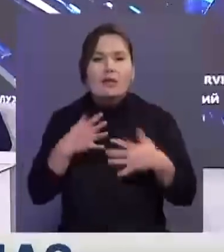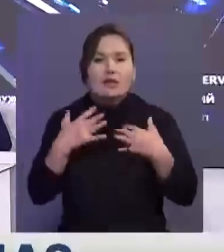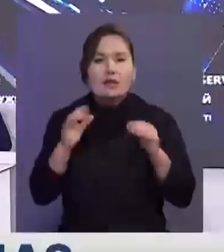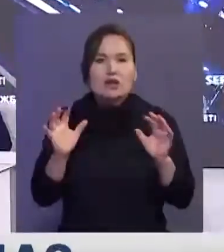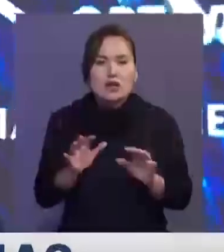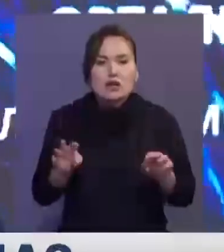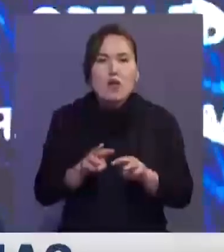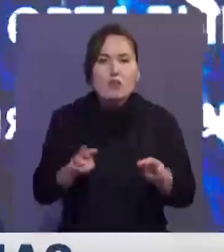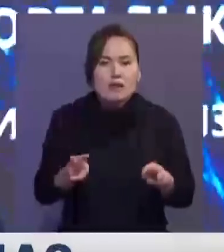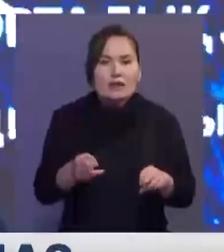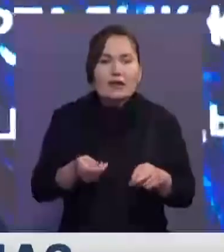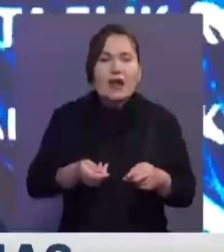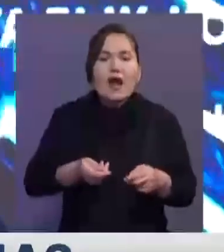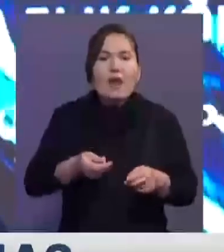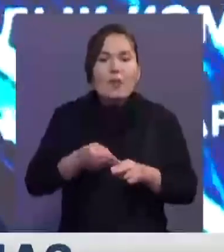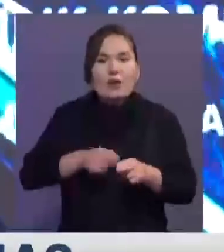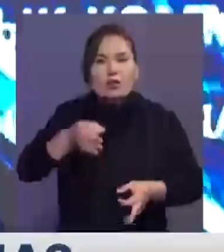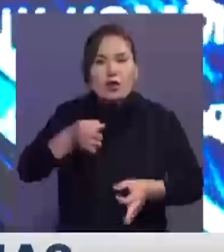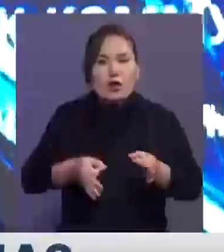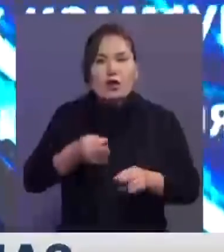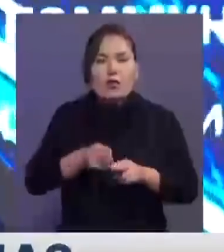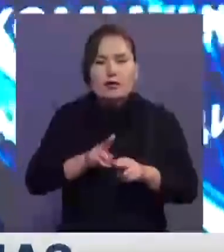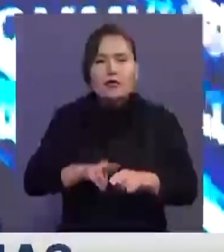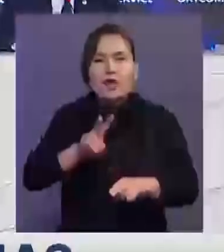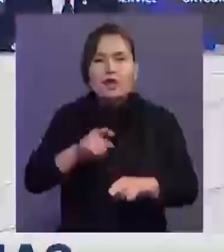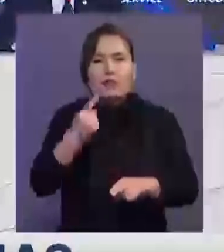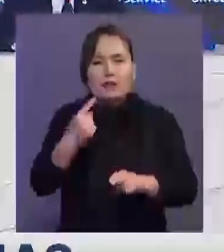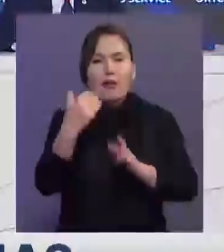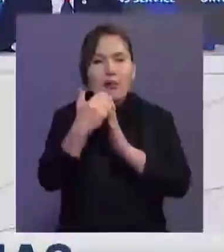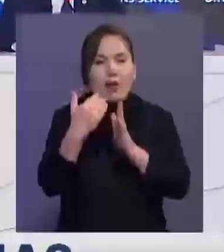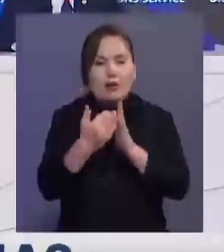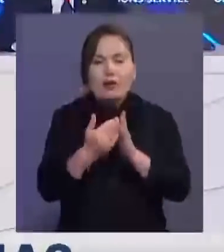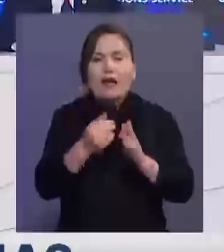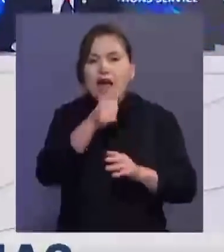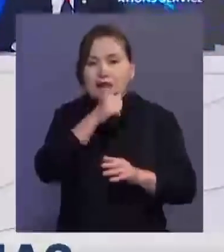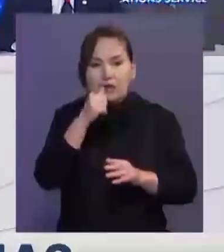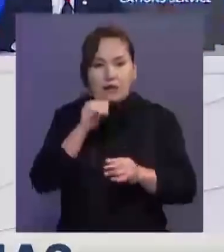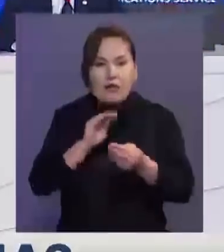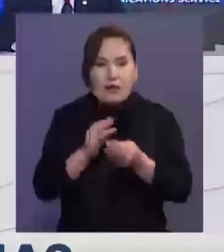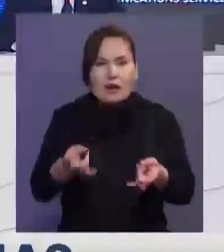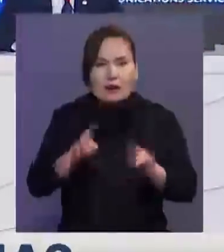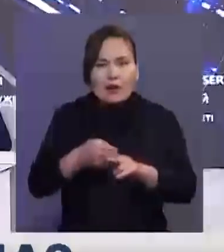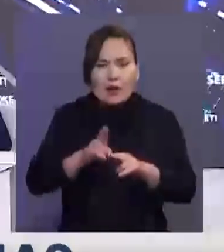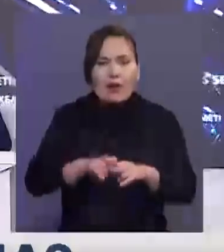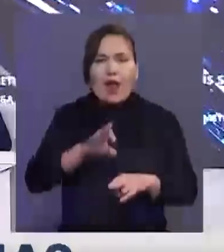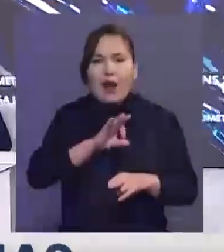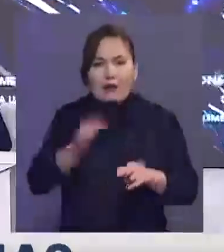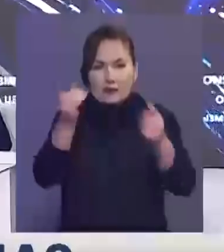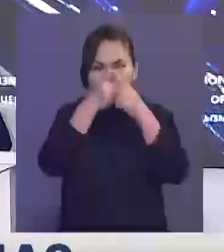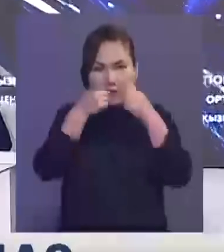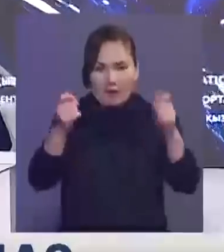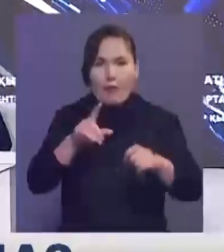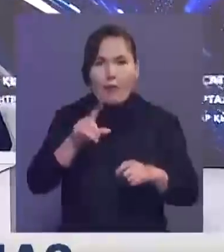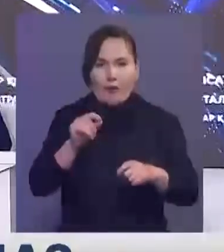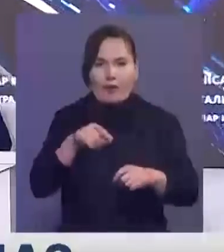ғатсты тергеу қылмыстық кодексінің 201-ші бауына сәйкес, жария етілме өте іс, ресми ақпарат шыққан бойда қабарлама жасалат деді